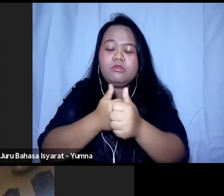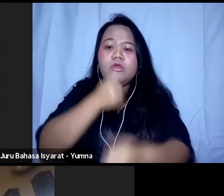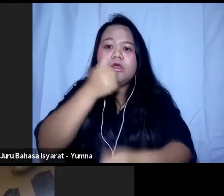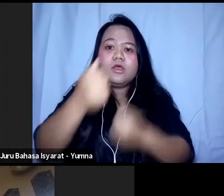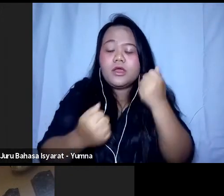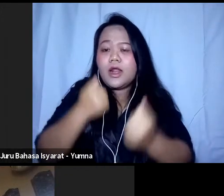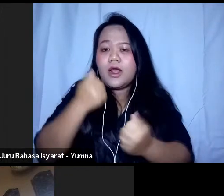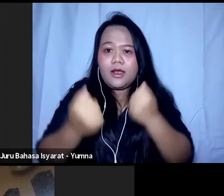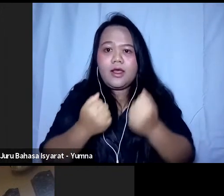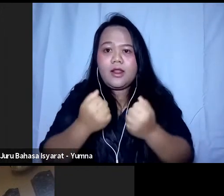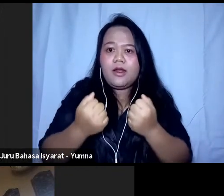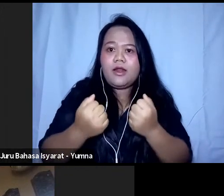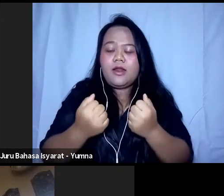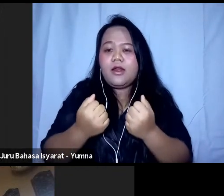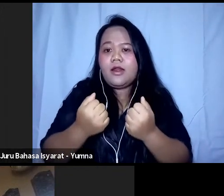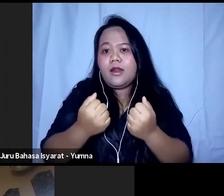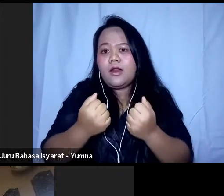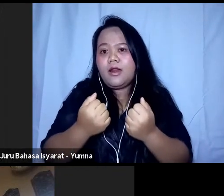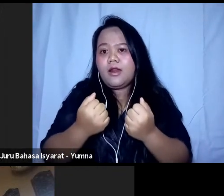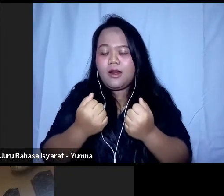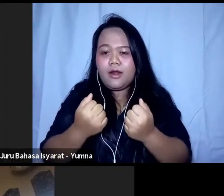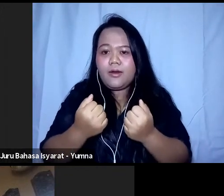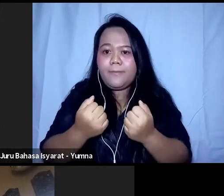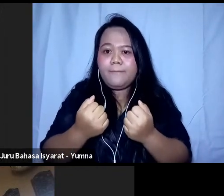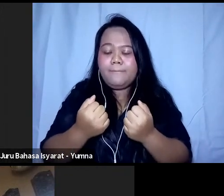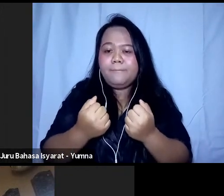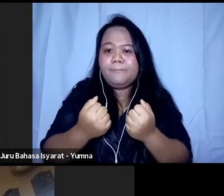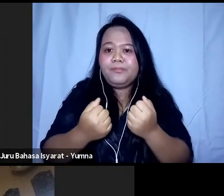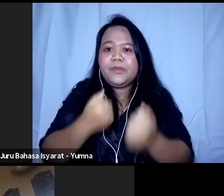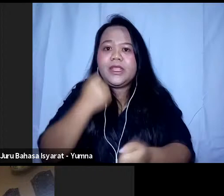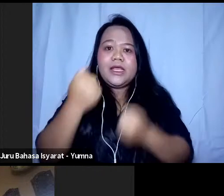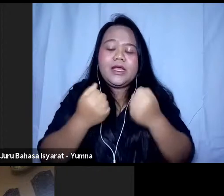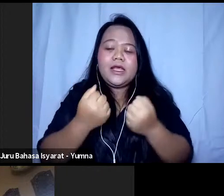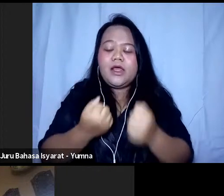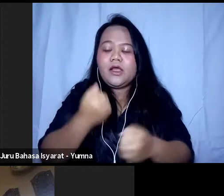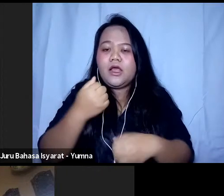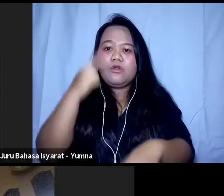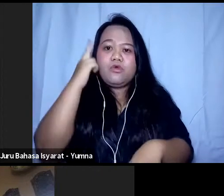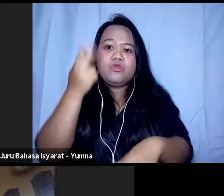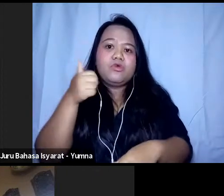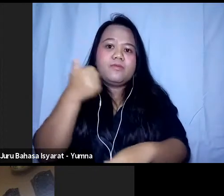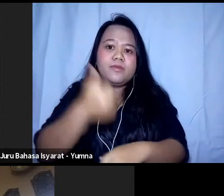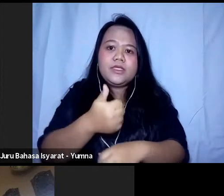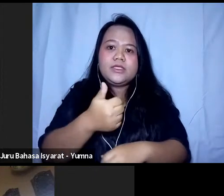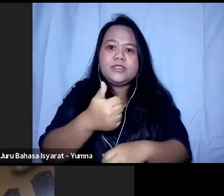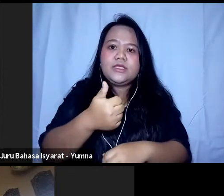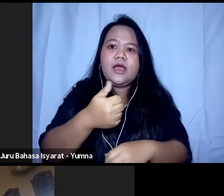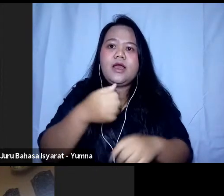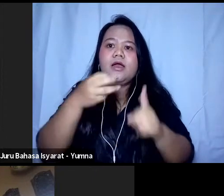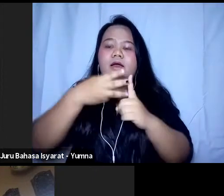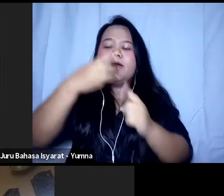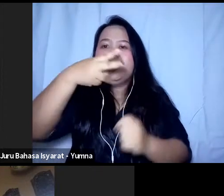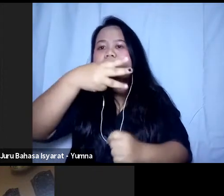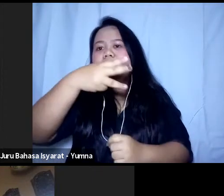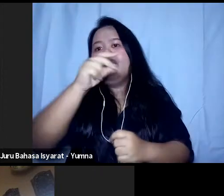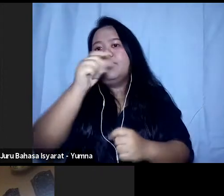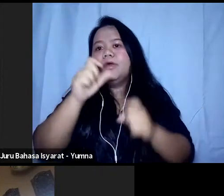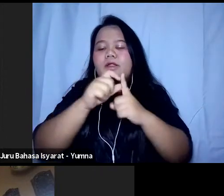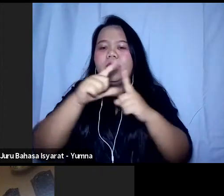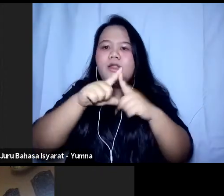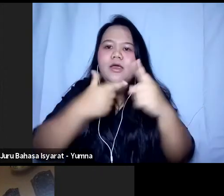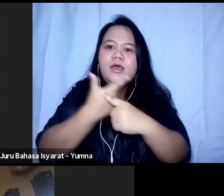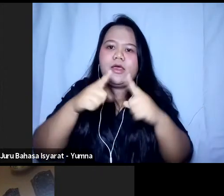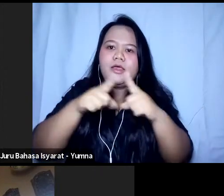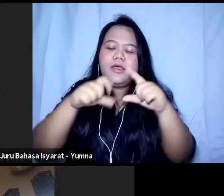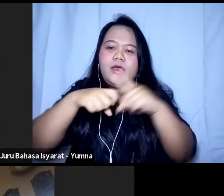untuk bisa memberdayakan lansia di masa pandemi